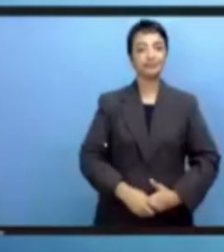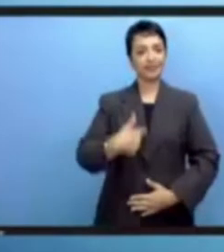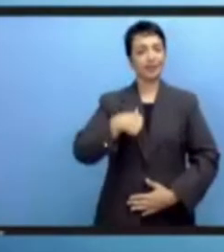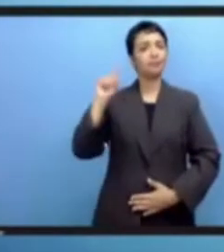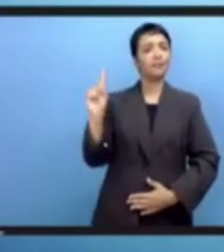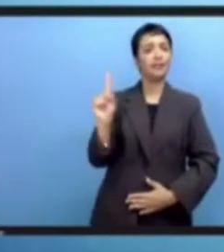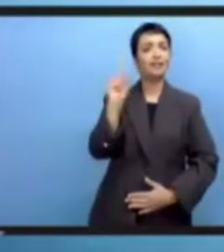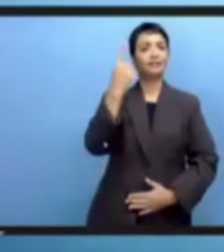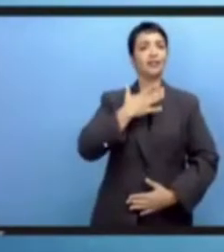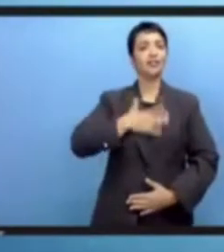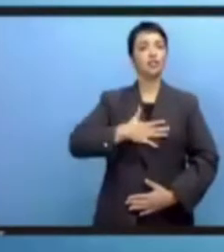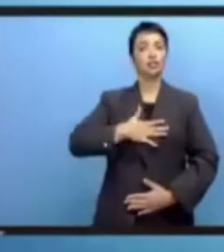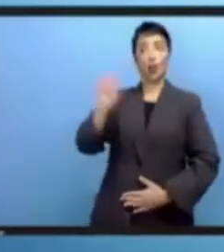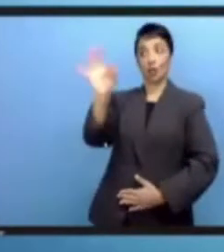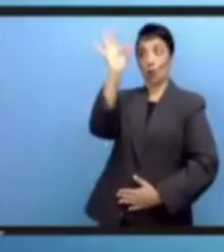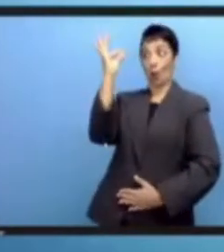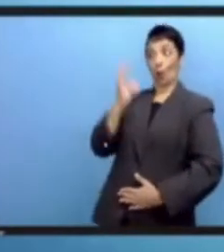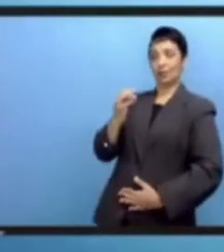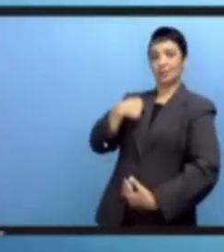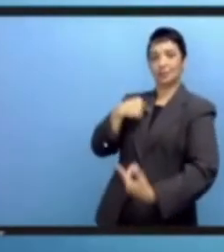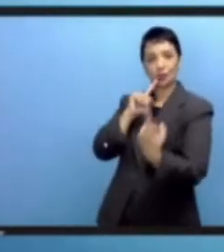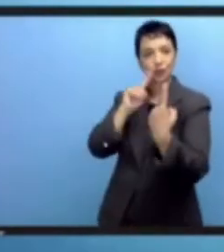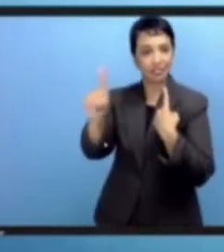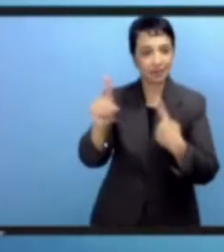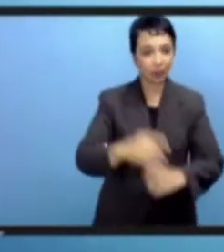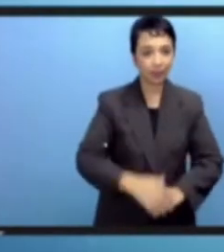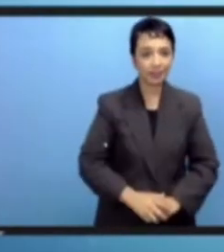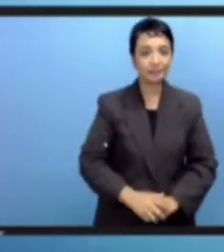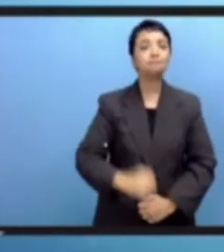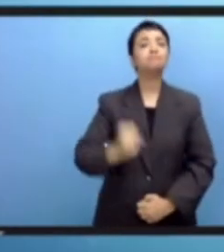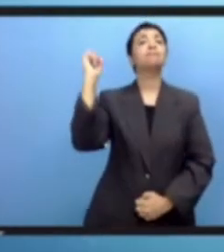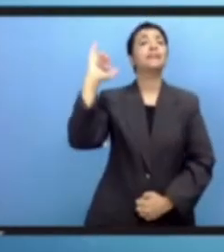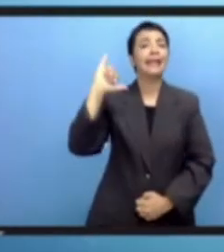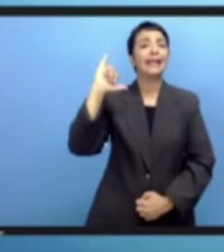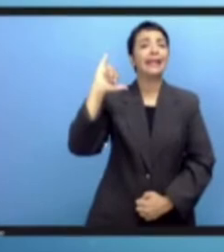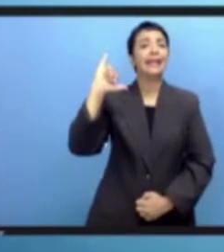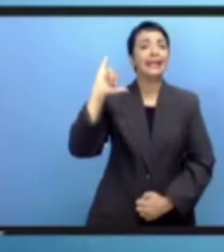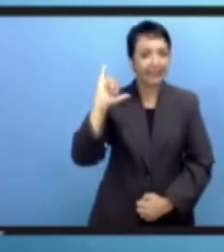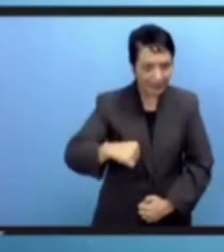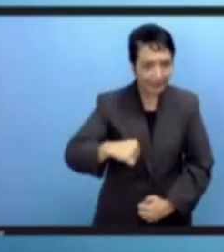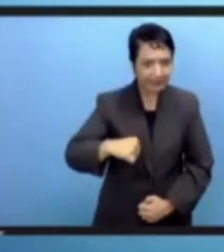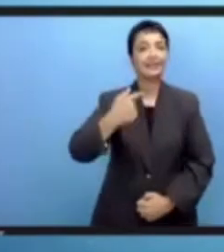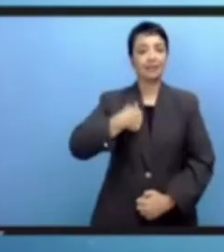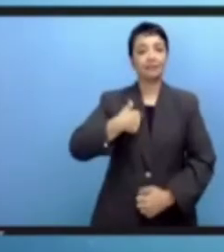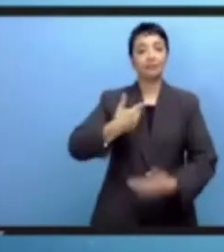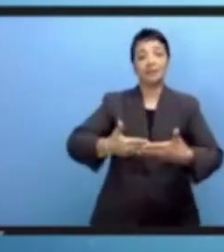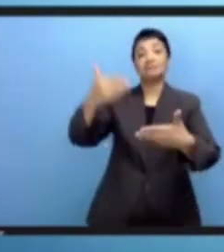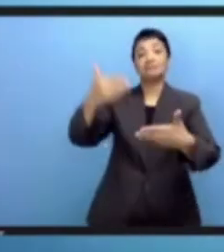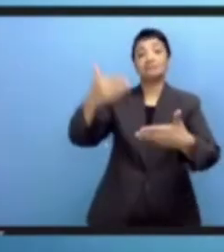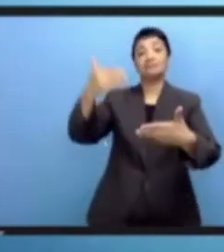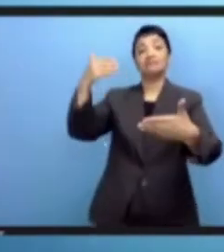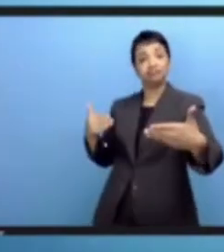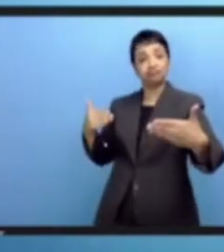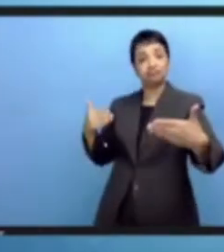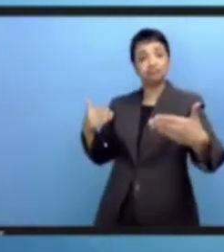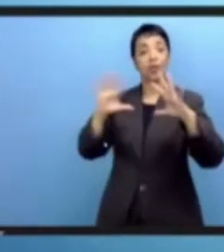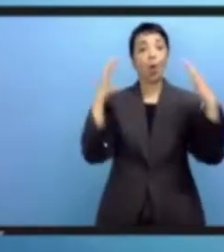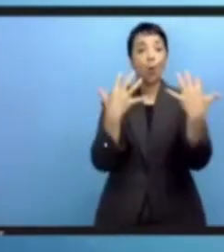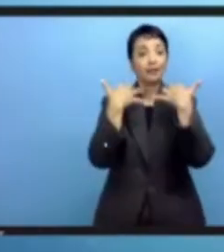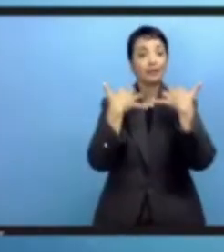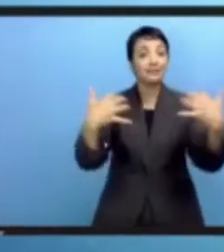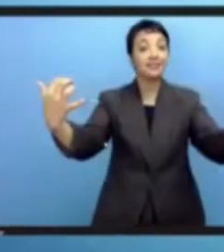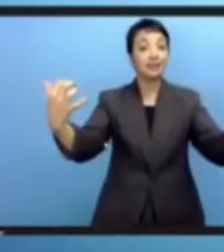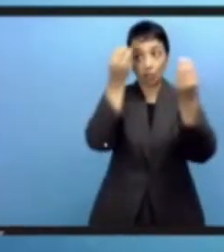والسادة اسمحوا لي أولاً بأن أبدأ بالإجابة على سؤال دورين نعم حضرت قمة مجتمع